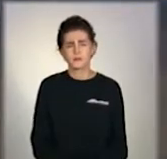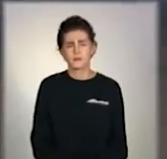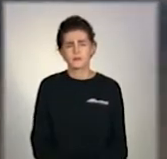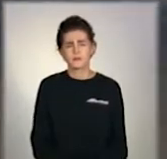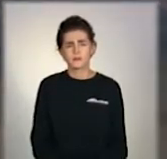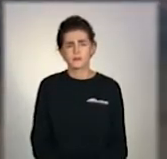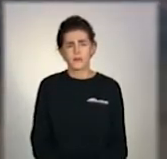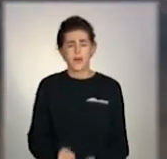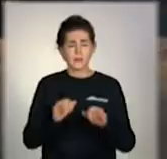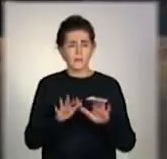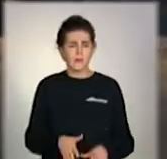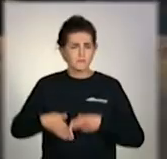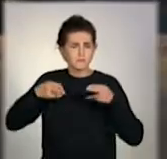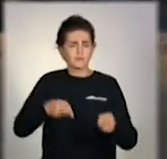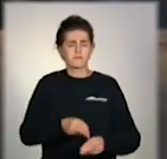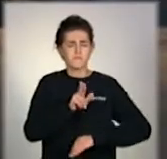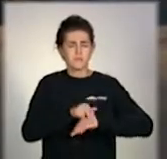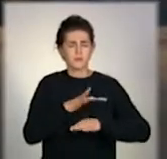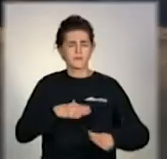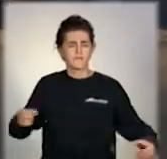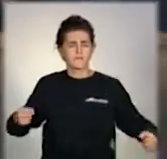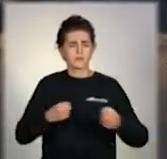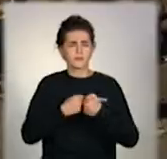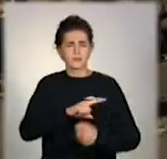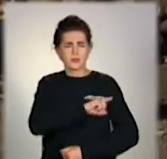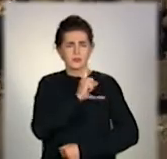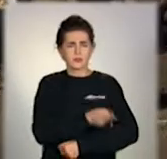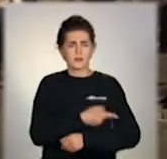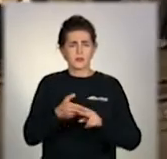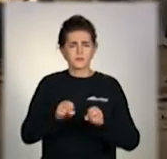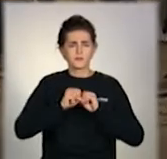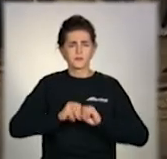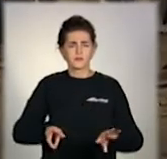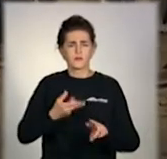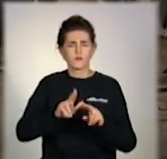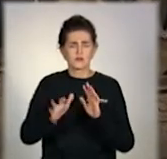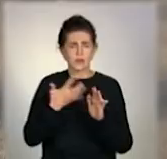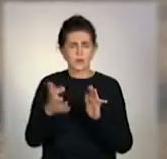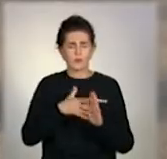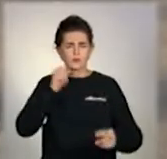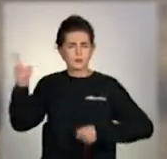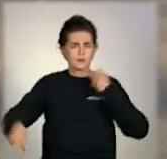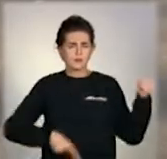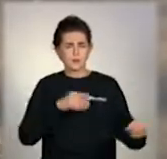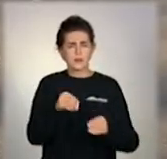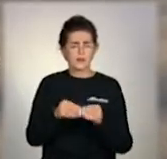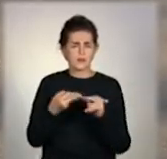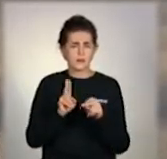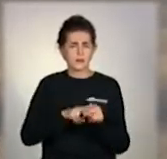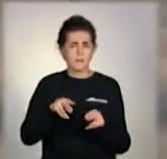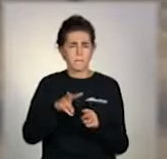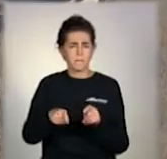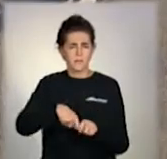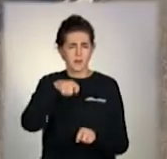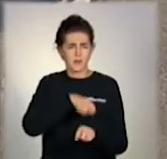На місце прибув наряд поліції. Зіткнення було такої сили, що шматки склата кузова розлетілися на десятки метрів. Пані Тетяна